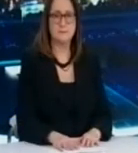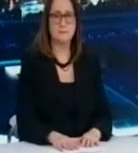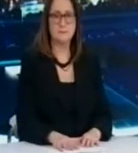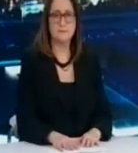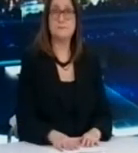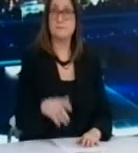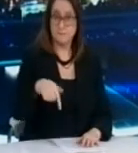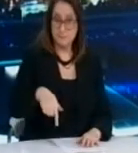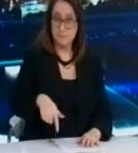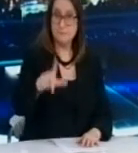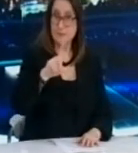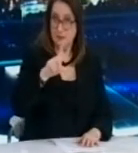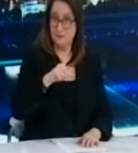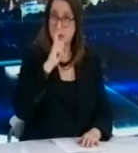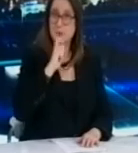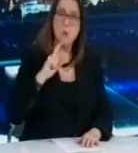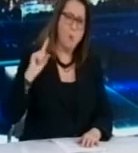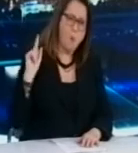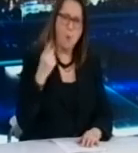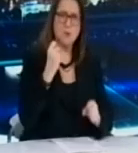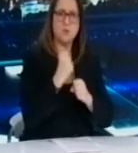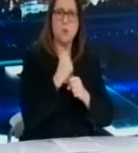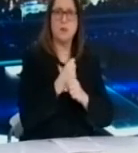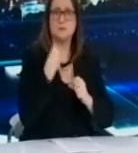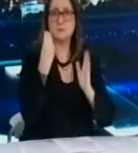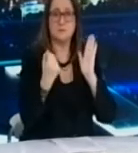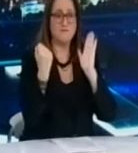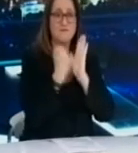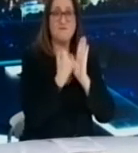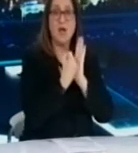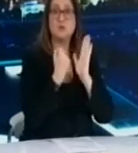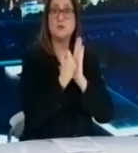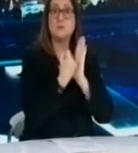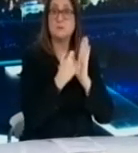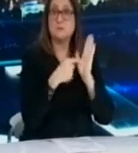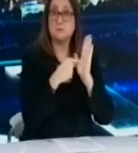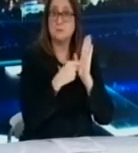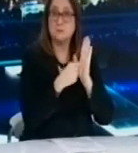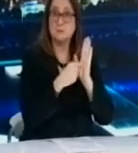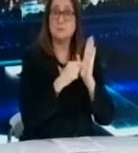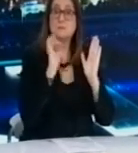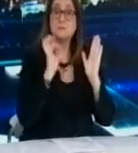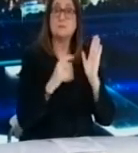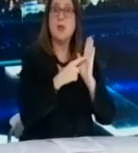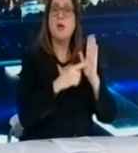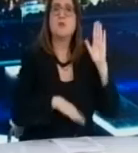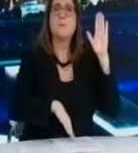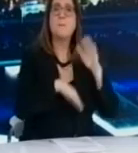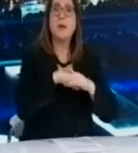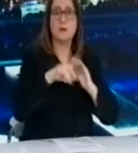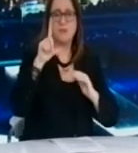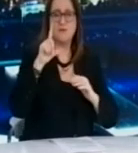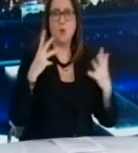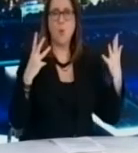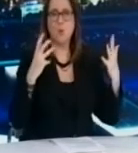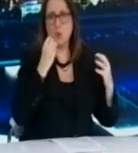με νέες βεβαιώσεις κίνησης για την εκτέλεση της εργασίας τους οι οποίες μπορούν να έχουν διάρκεια ισχύως κατά νότα το όριο ως και τη Δευτέρα 8